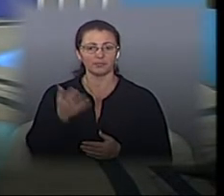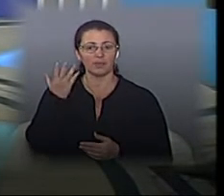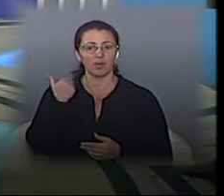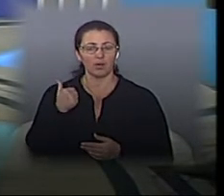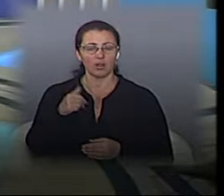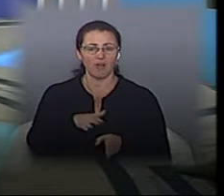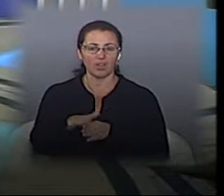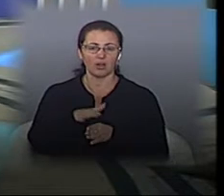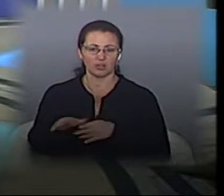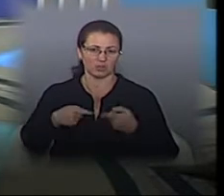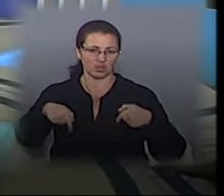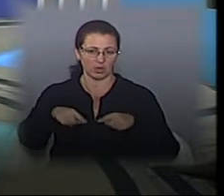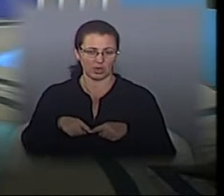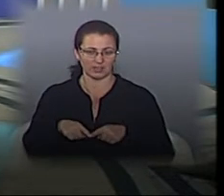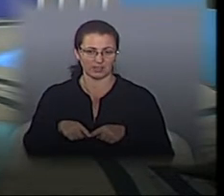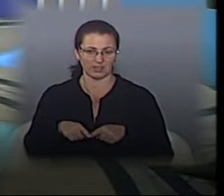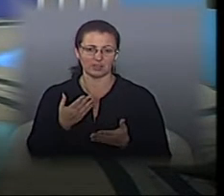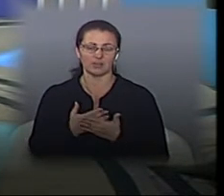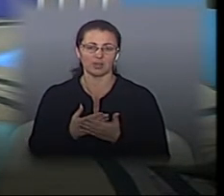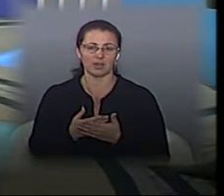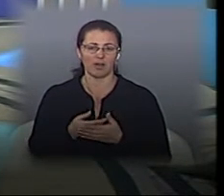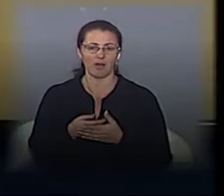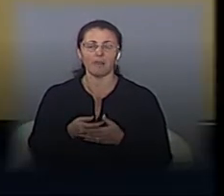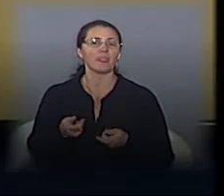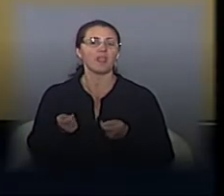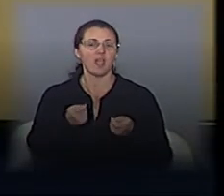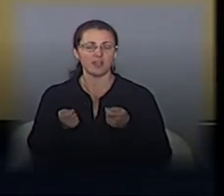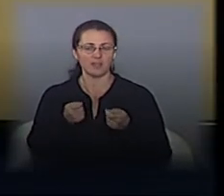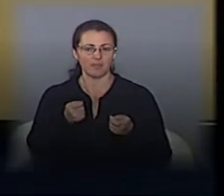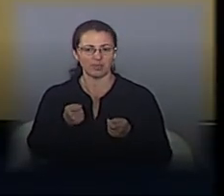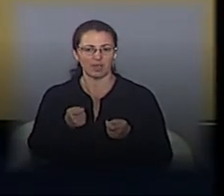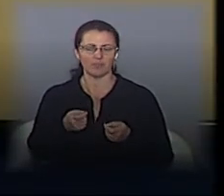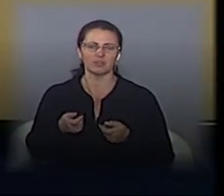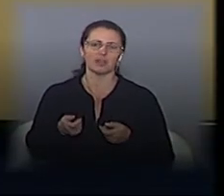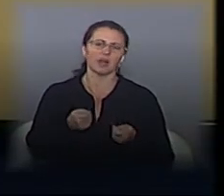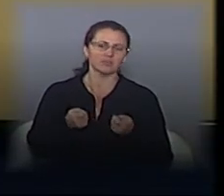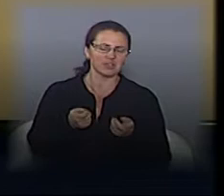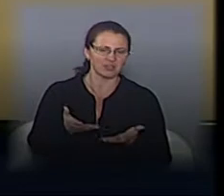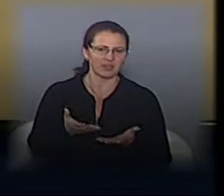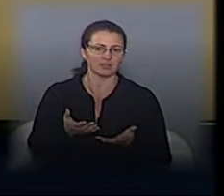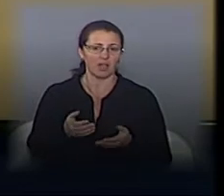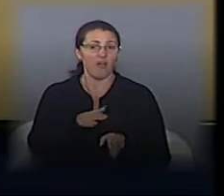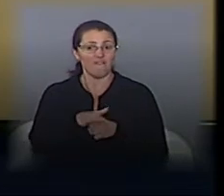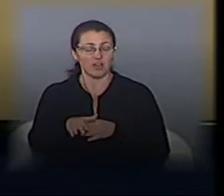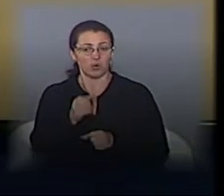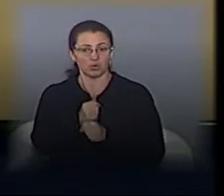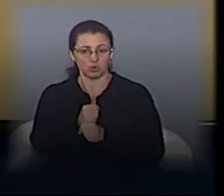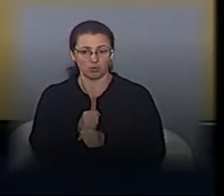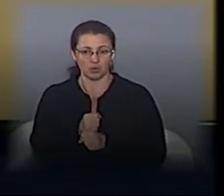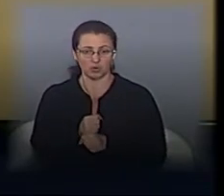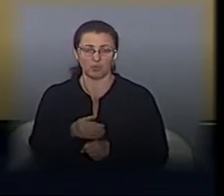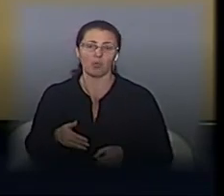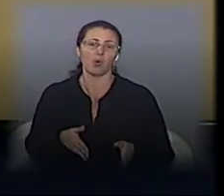виконавчий орган будь-який, наприклад, департамент житлового господарства, чи будь-яка районна адміністрація формує свій перелік робіт по дорожньому